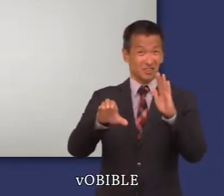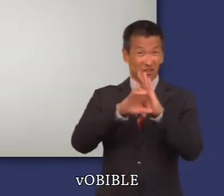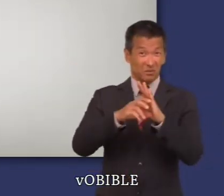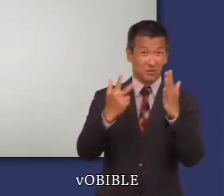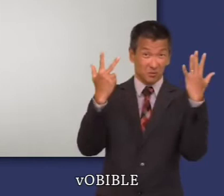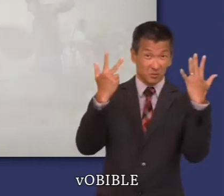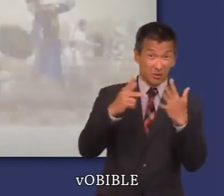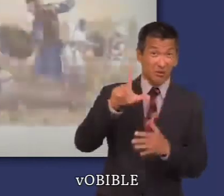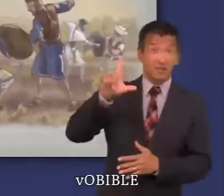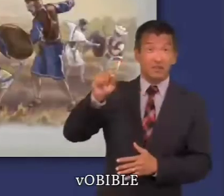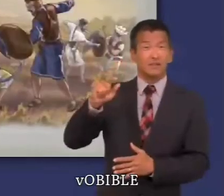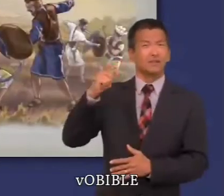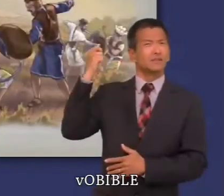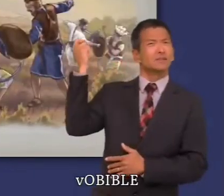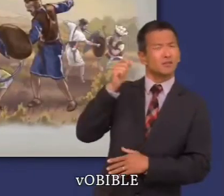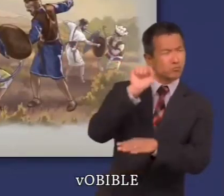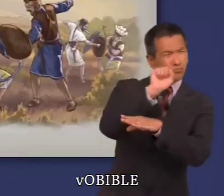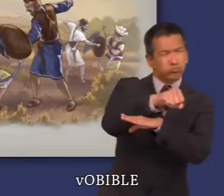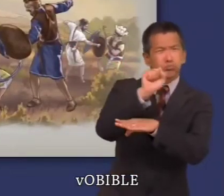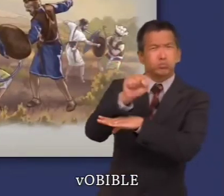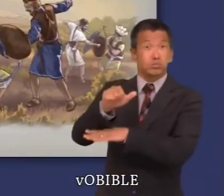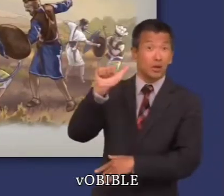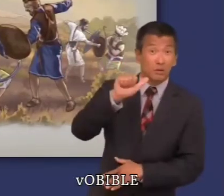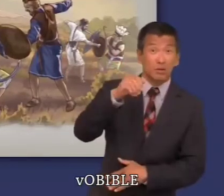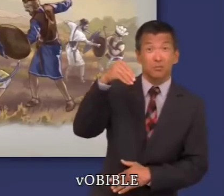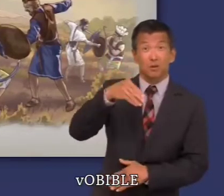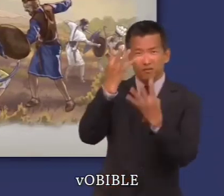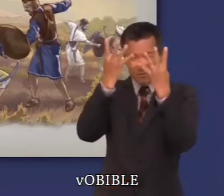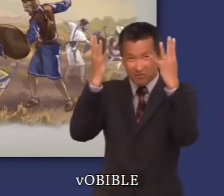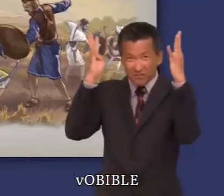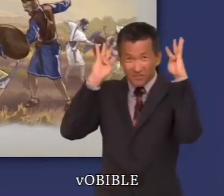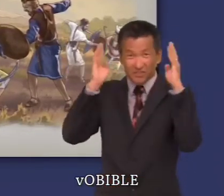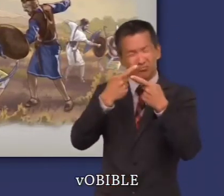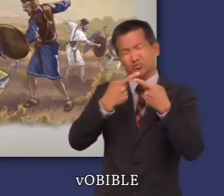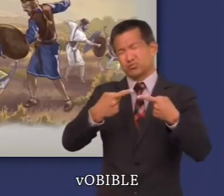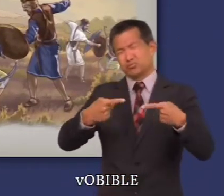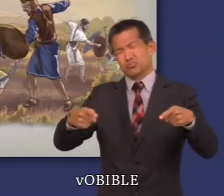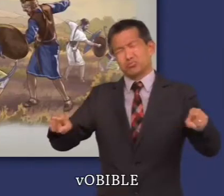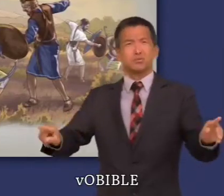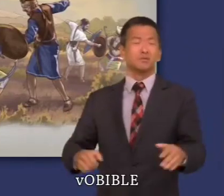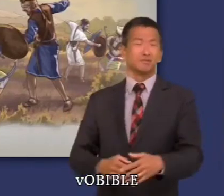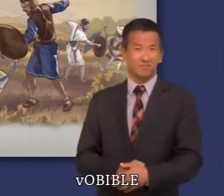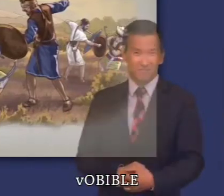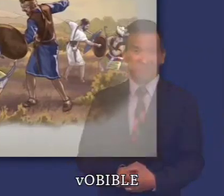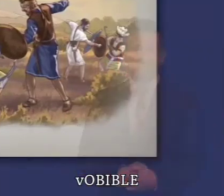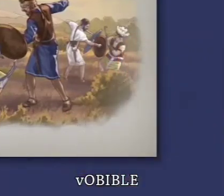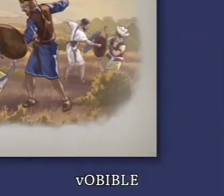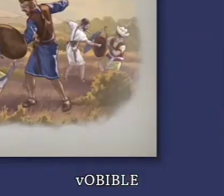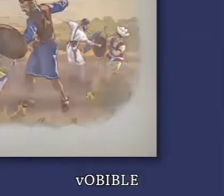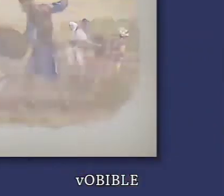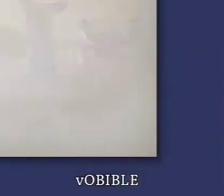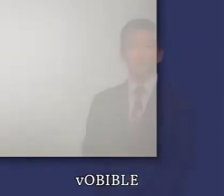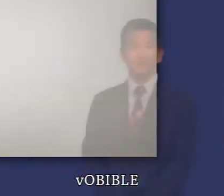Les chapitres 8 et 10 parlent des victoires de David sur les Amalécites, les Moabites, les Philistins et d'autres